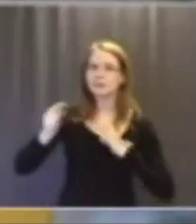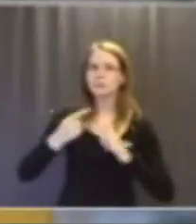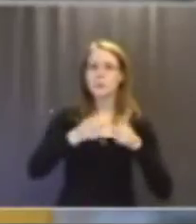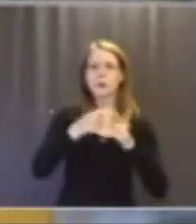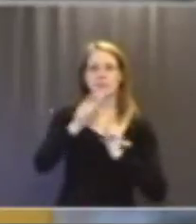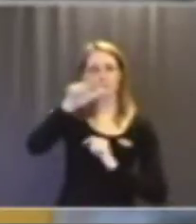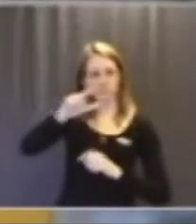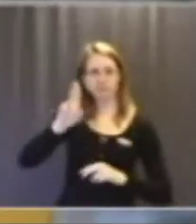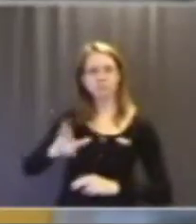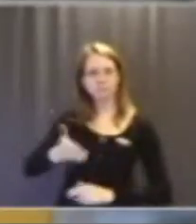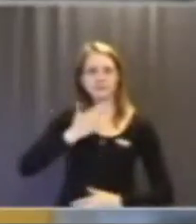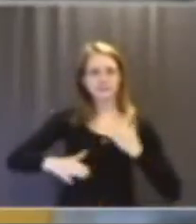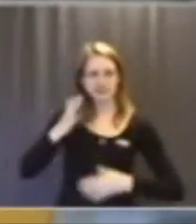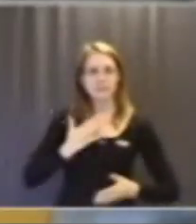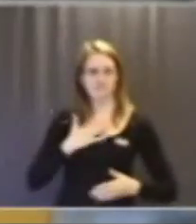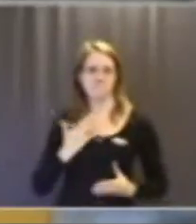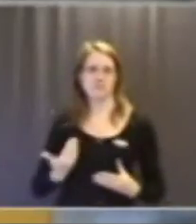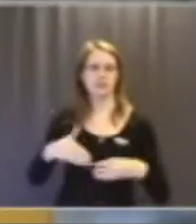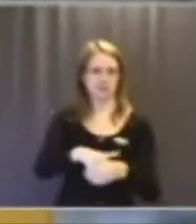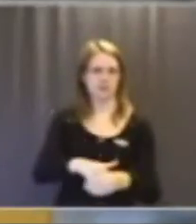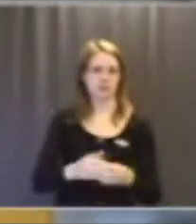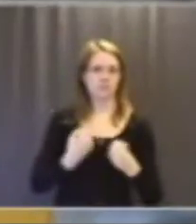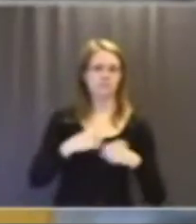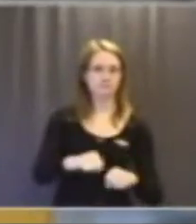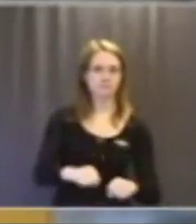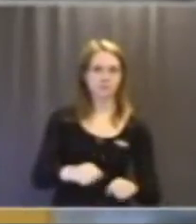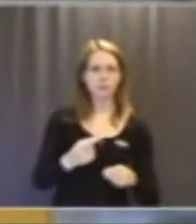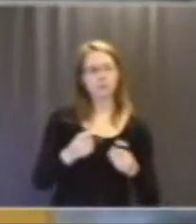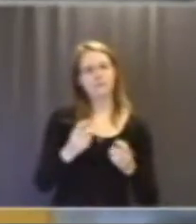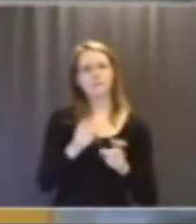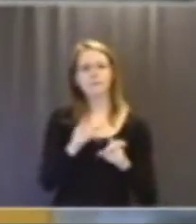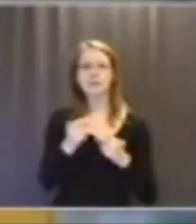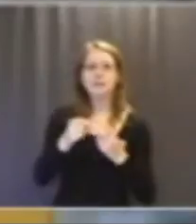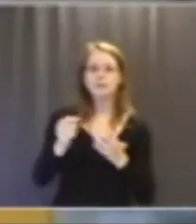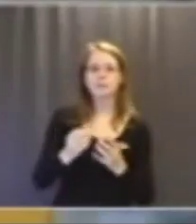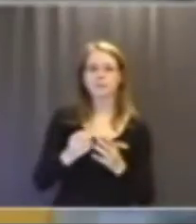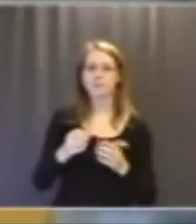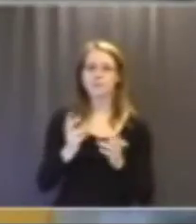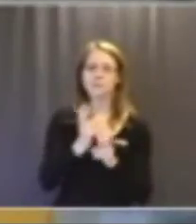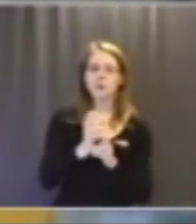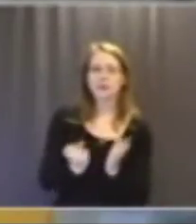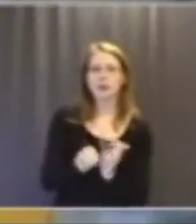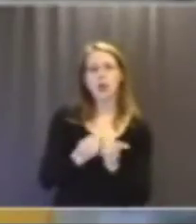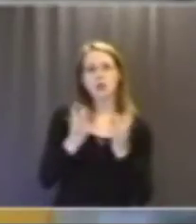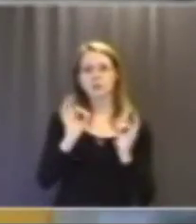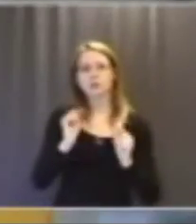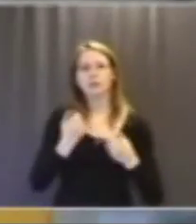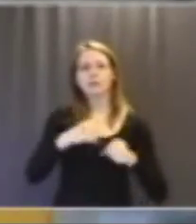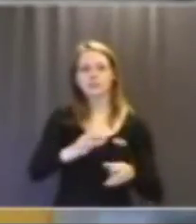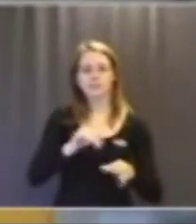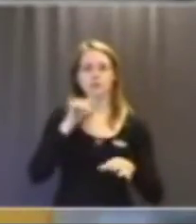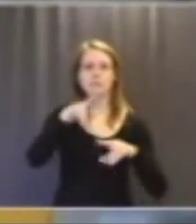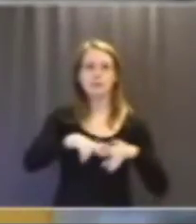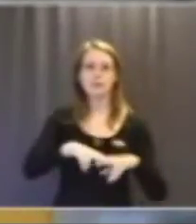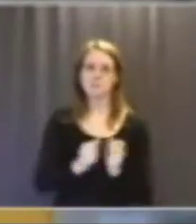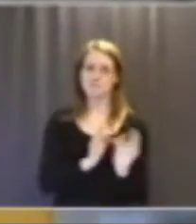intressenter som är beredda att medverka att på olika sätt hitta lösningar för att driva flygplatsen. Men det sker ju faktiskt fortfarande